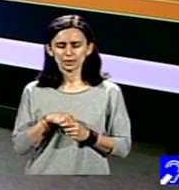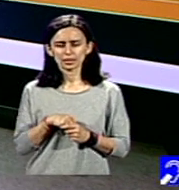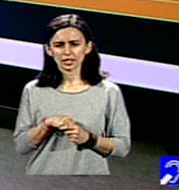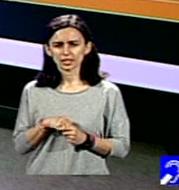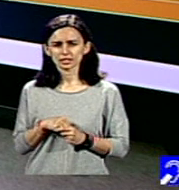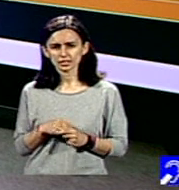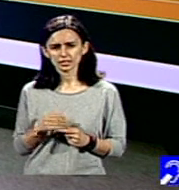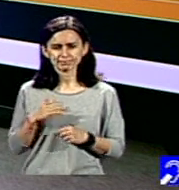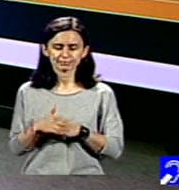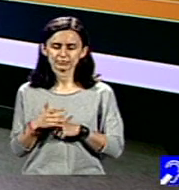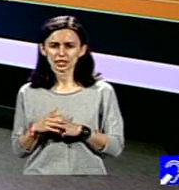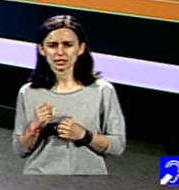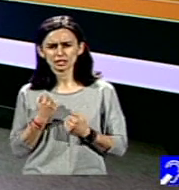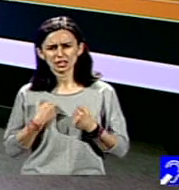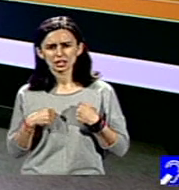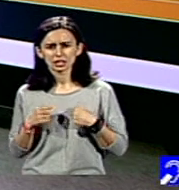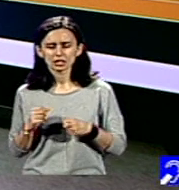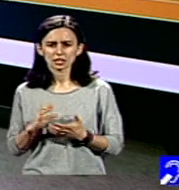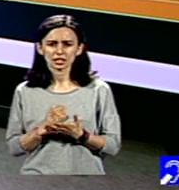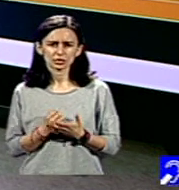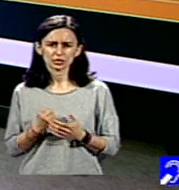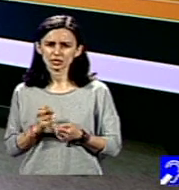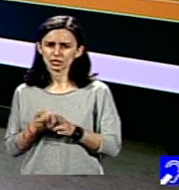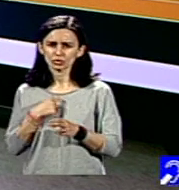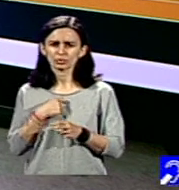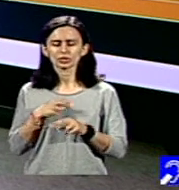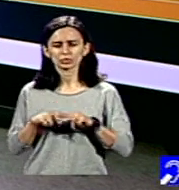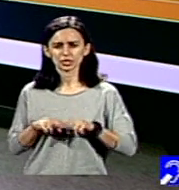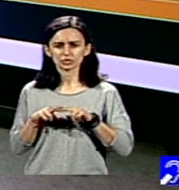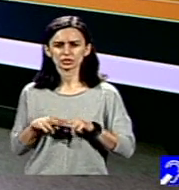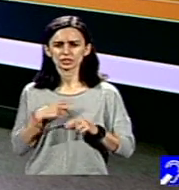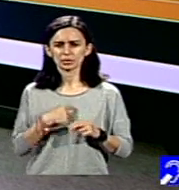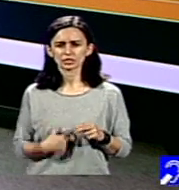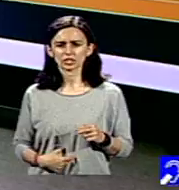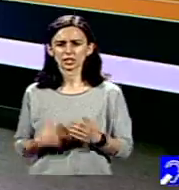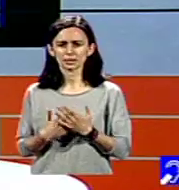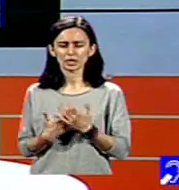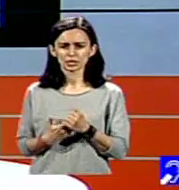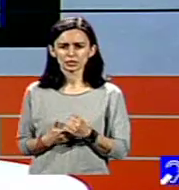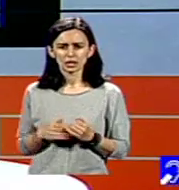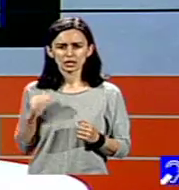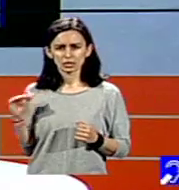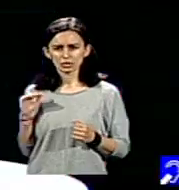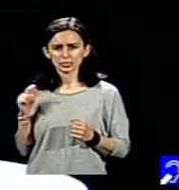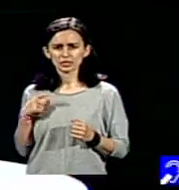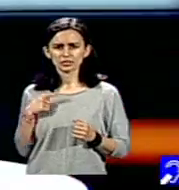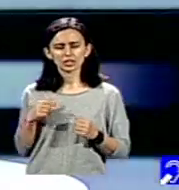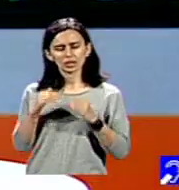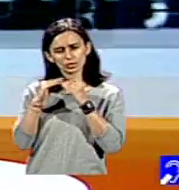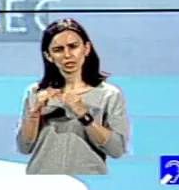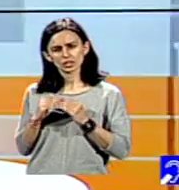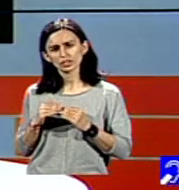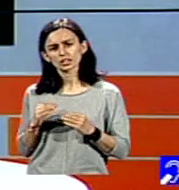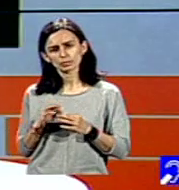se descurce cum pot, cu resursele lor personale, tocmai pentru a-și aduce copiii la un nivel cât mai mare de independență și